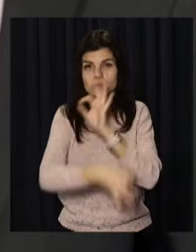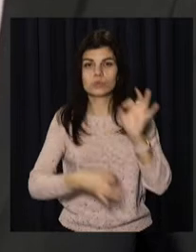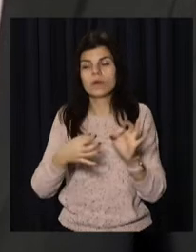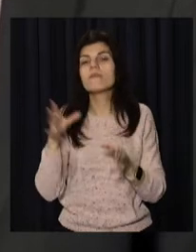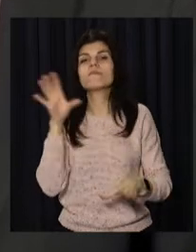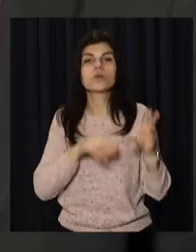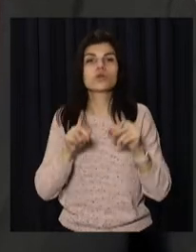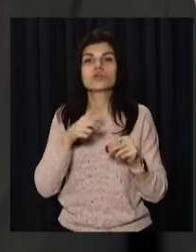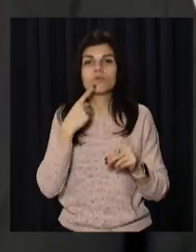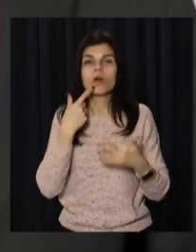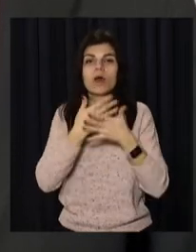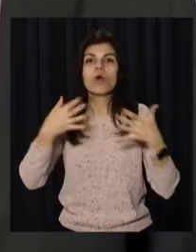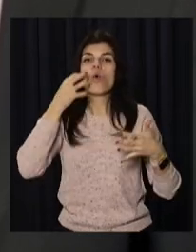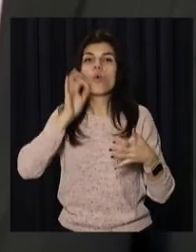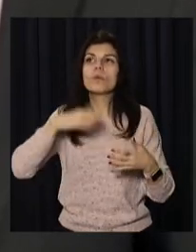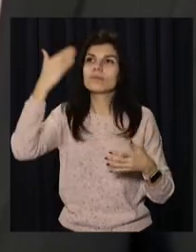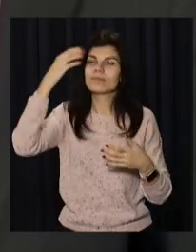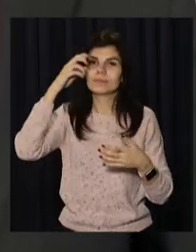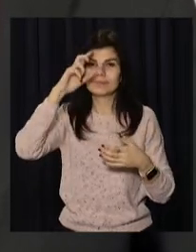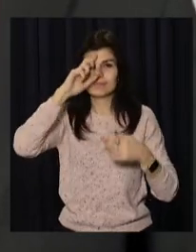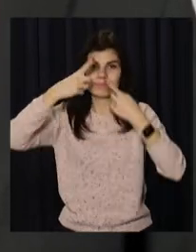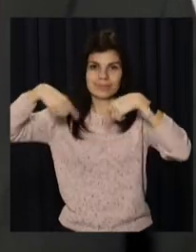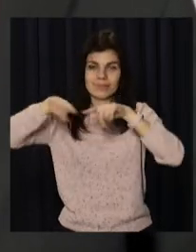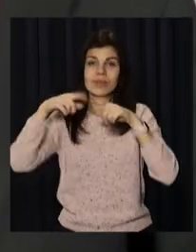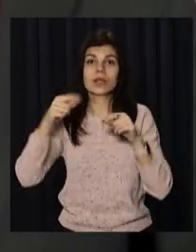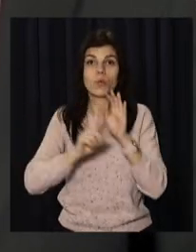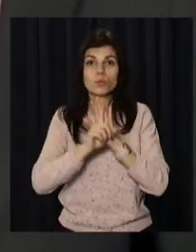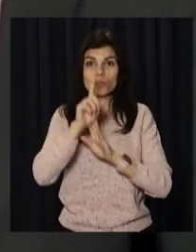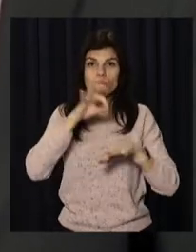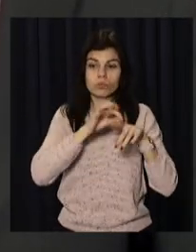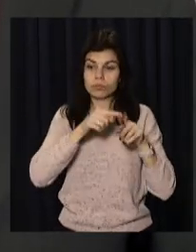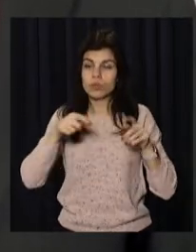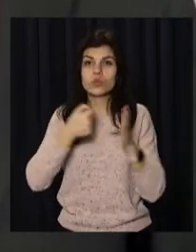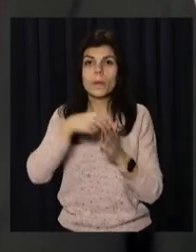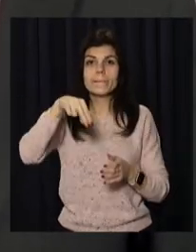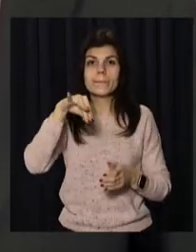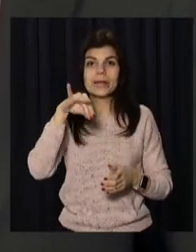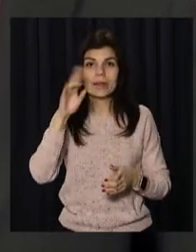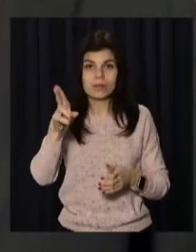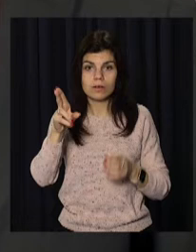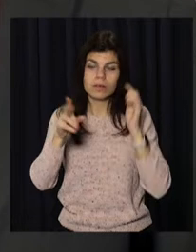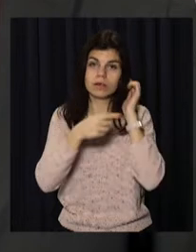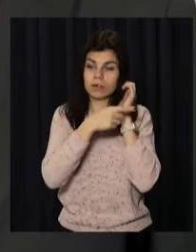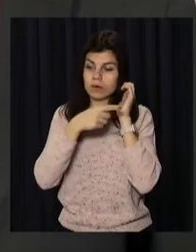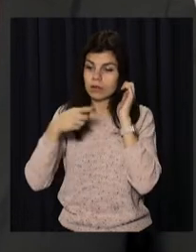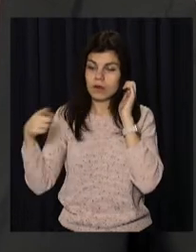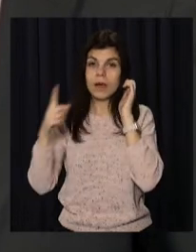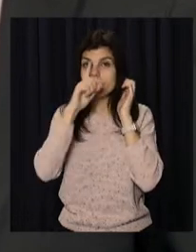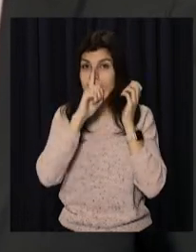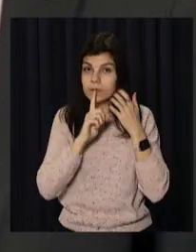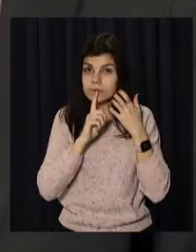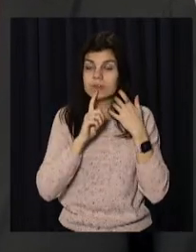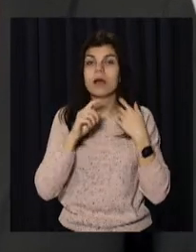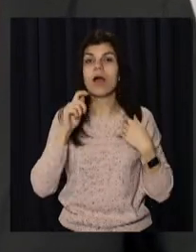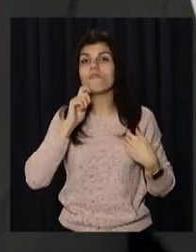Враховуючи досвід інших країн, де від початку зростання захворюваності до піку проходить близько одного місяця, а в Україні